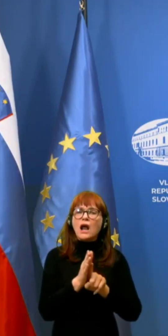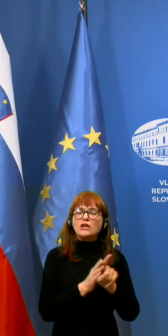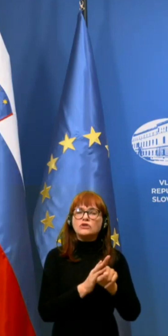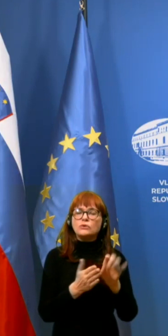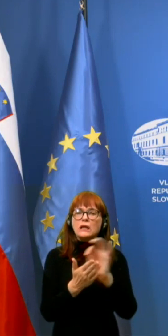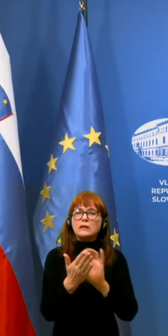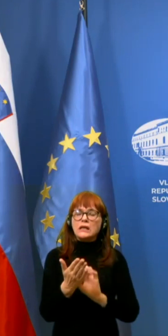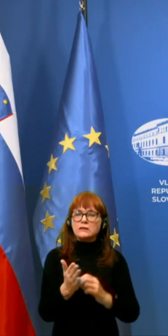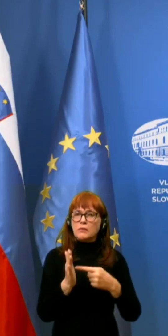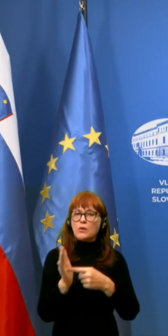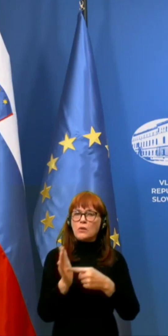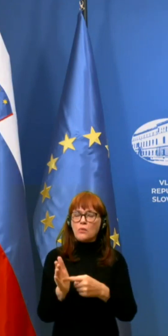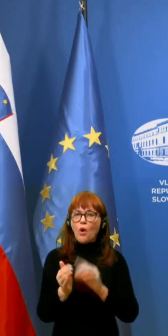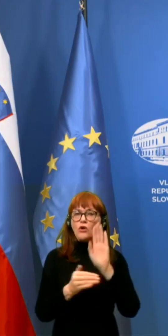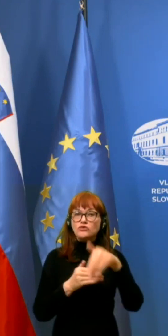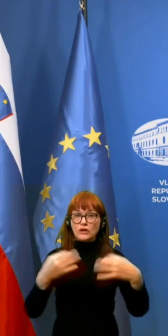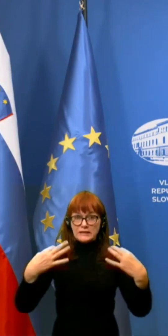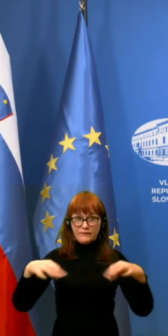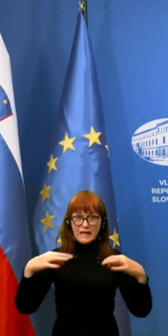opravljenih čez vikend.